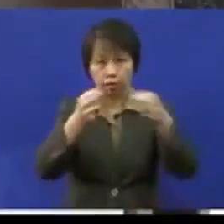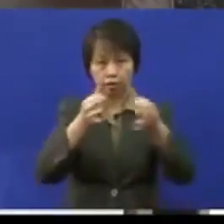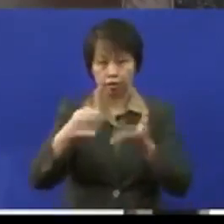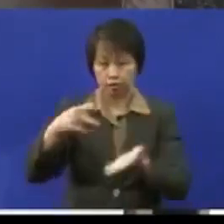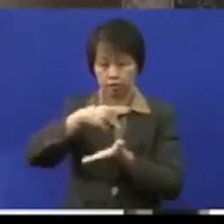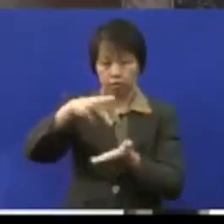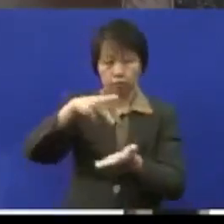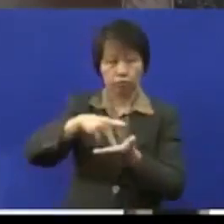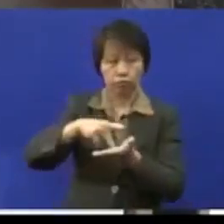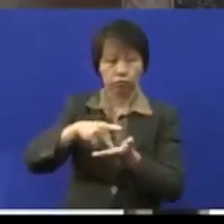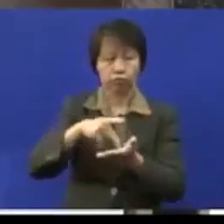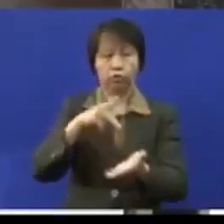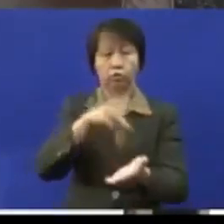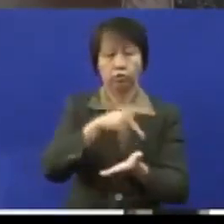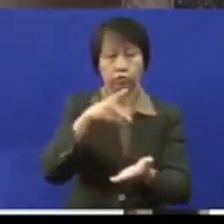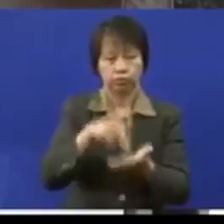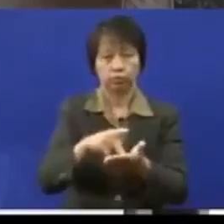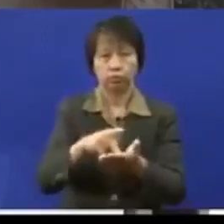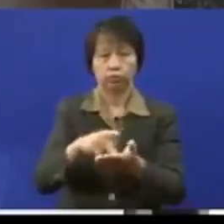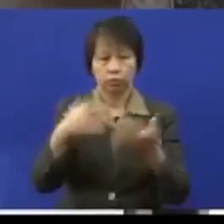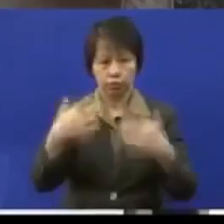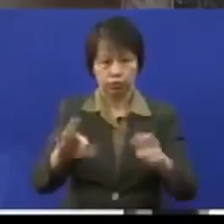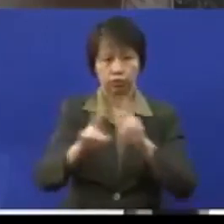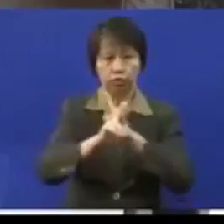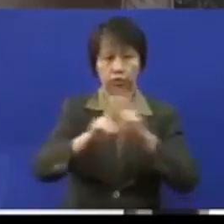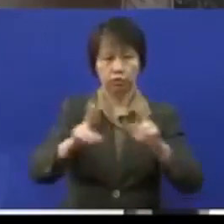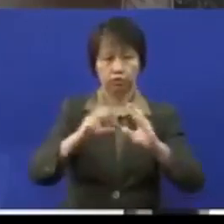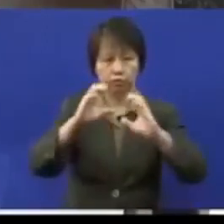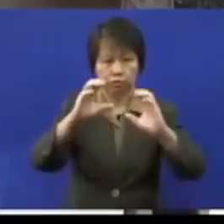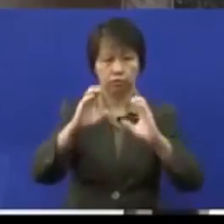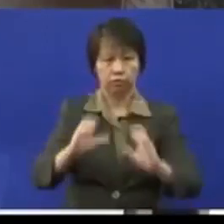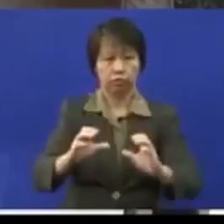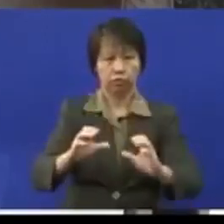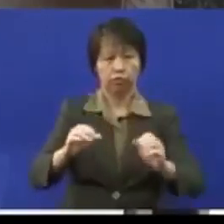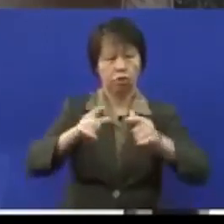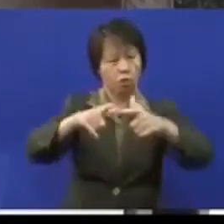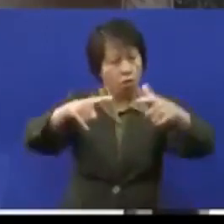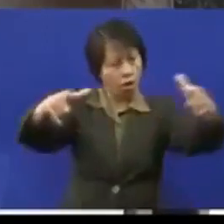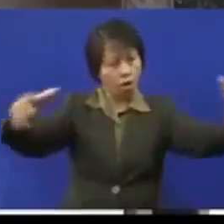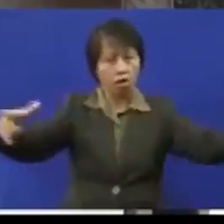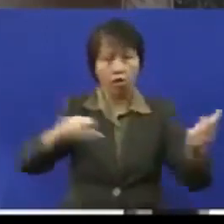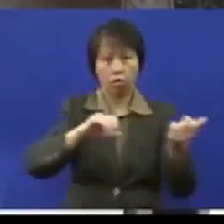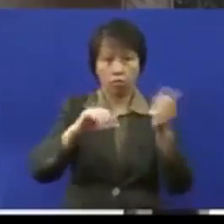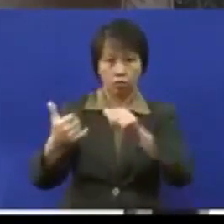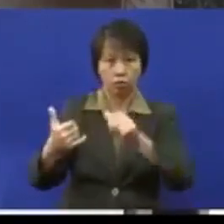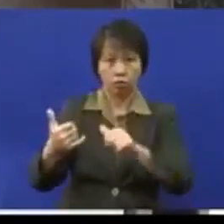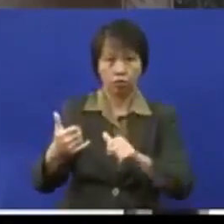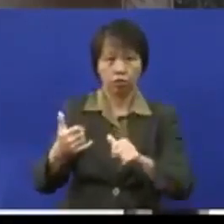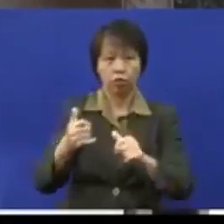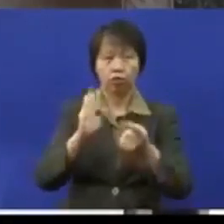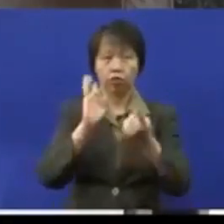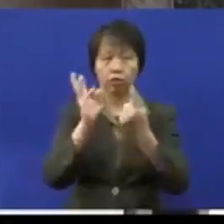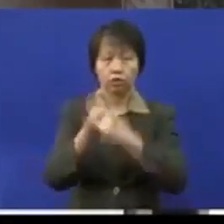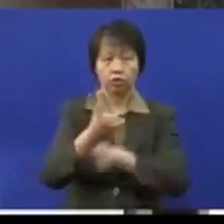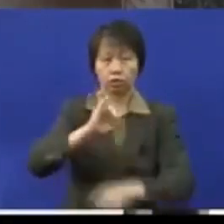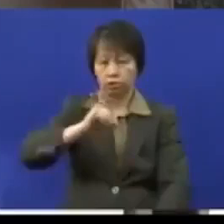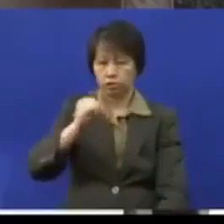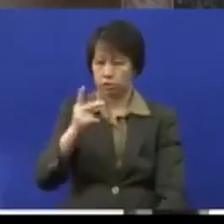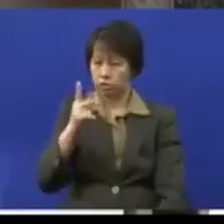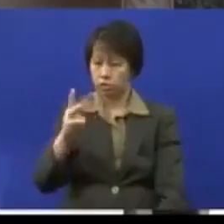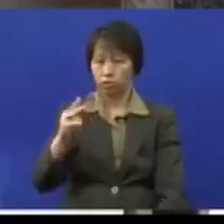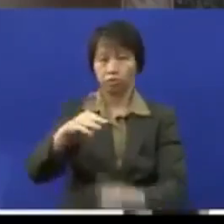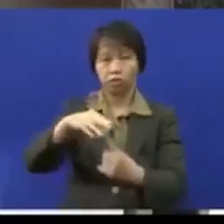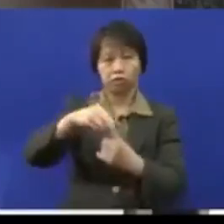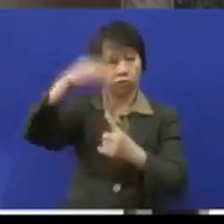pusat pembelian dalam komuniti telah disediakan secara meluas oleh Kementerian Pembangunan Wanita terutama di Selangor sendiri. Terima kasih.